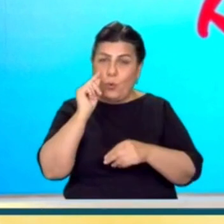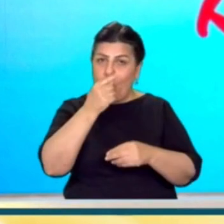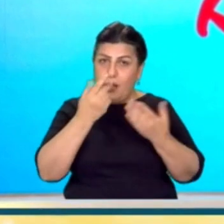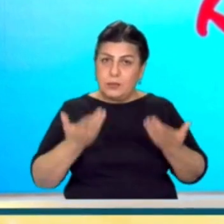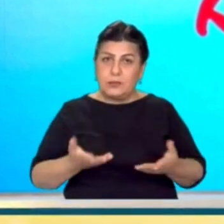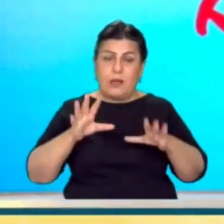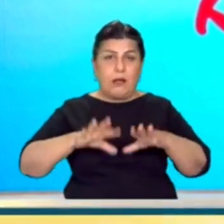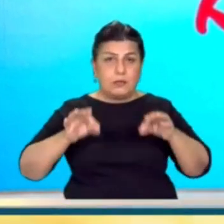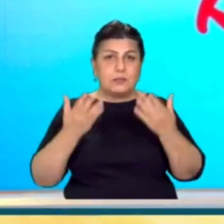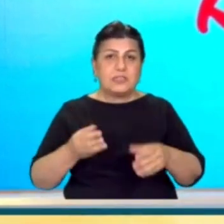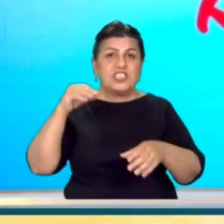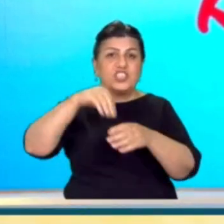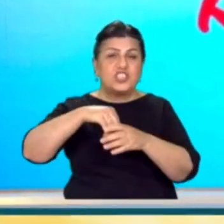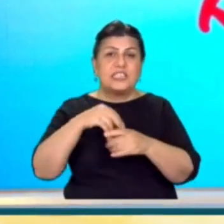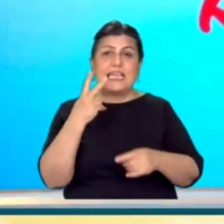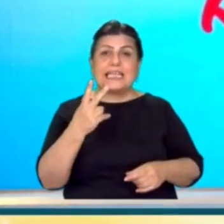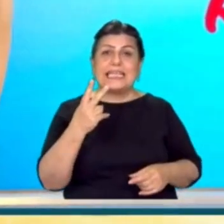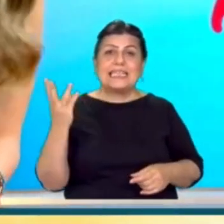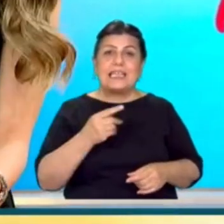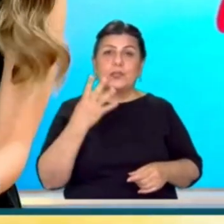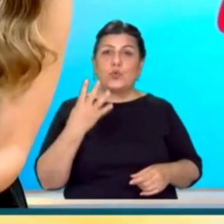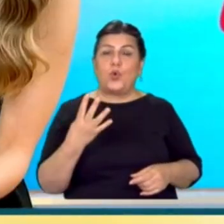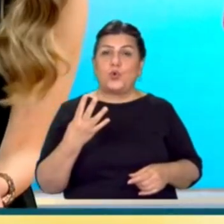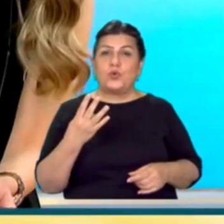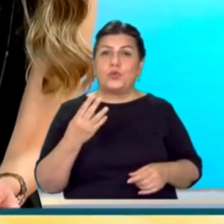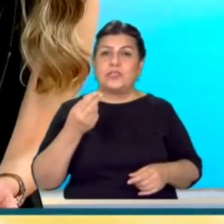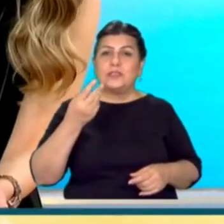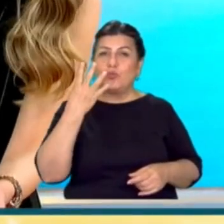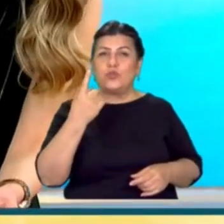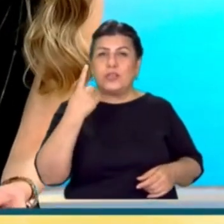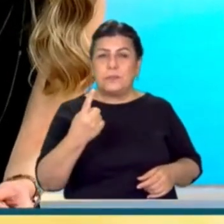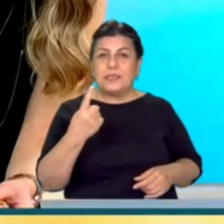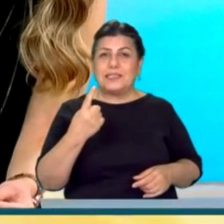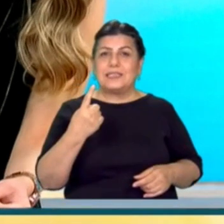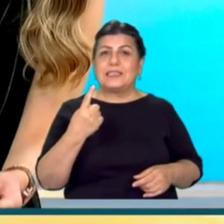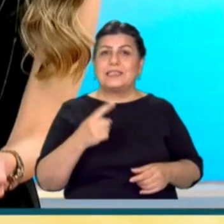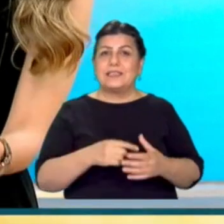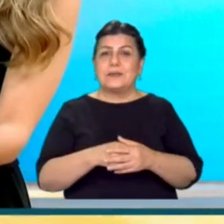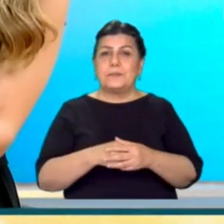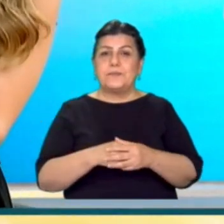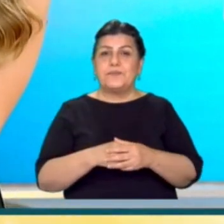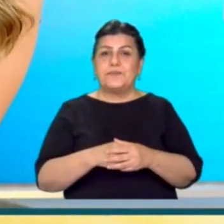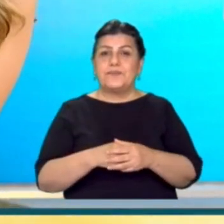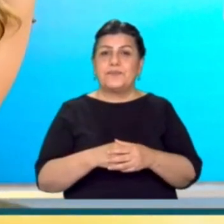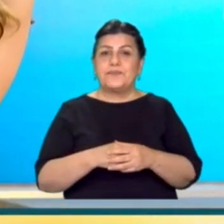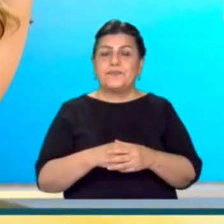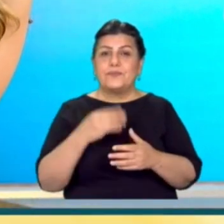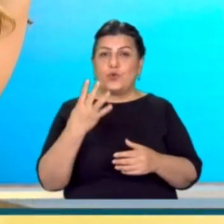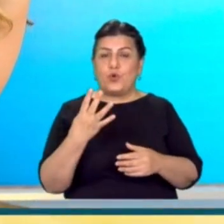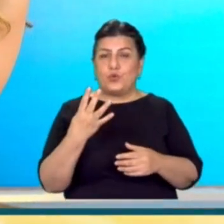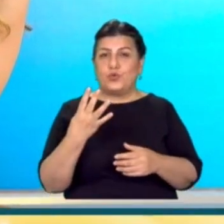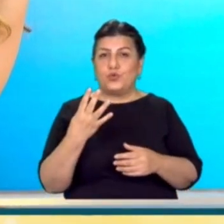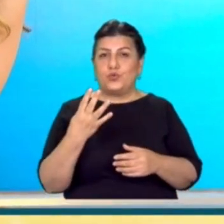bu şekilde hazırlayabiliriz. İçerisinde içerisinde 2 tane, 4 çeyrek olarak, yani 4